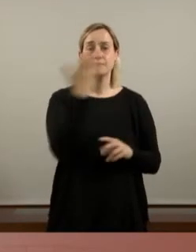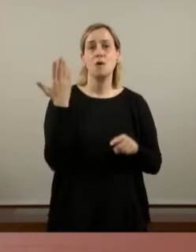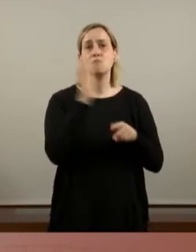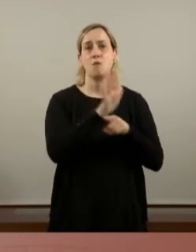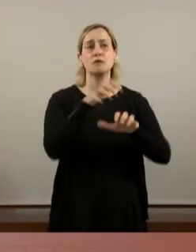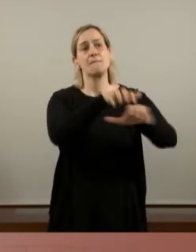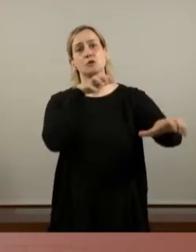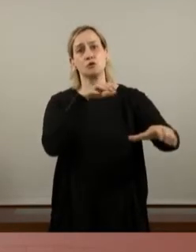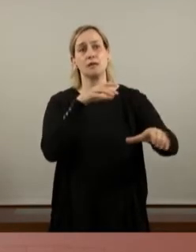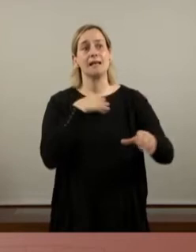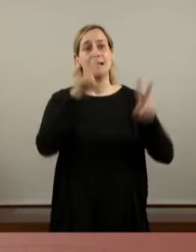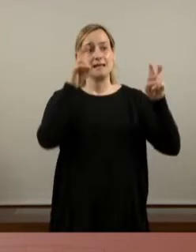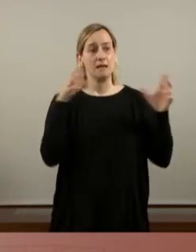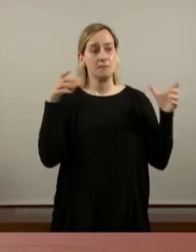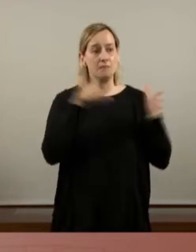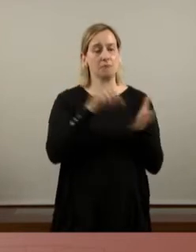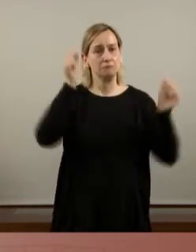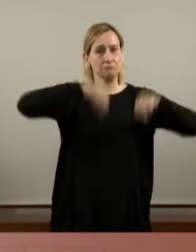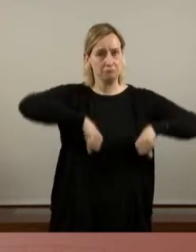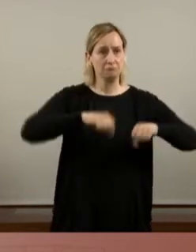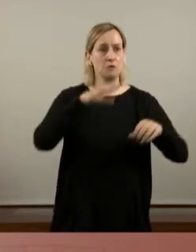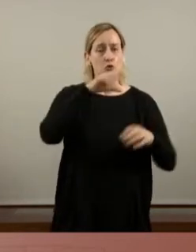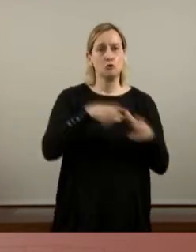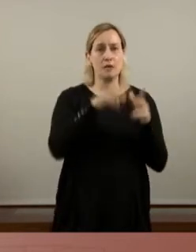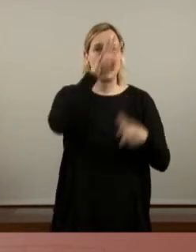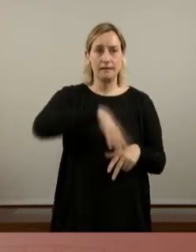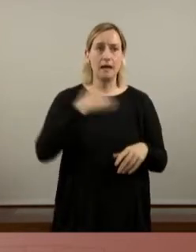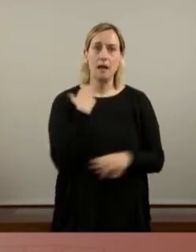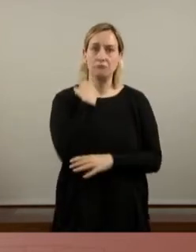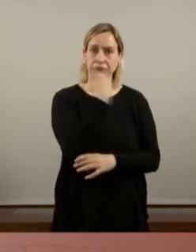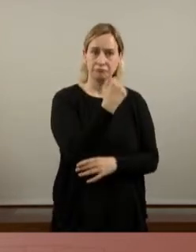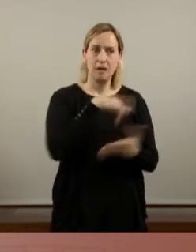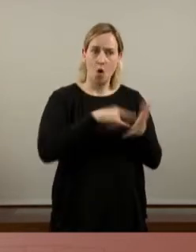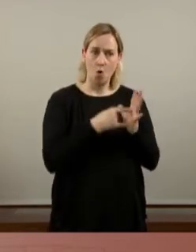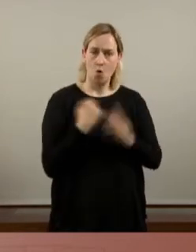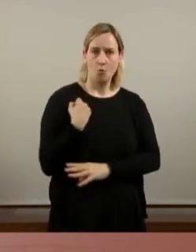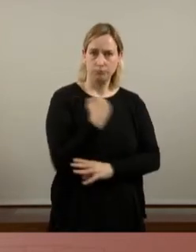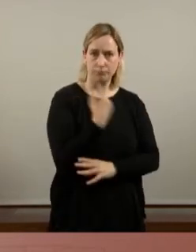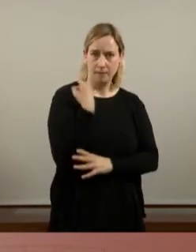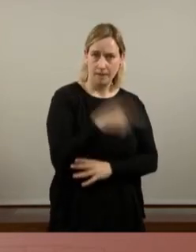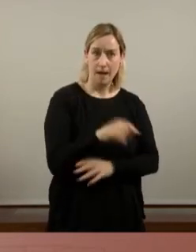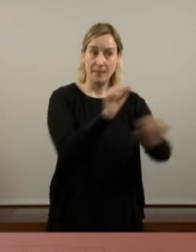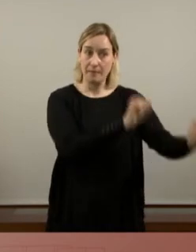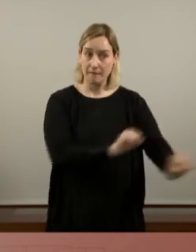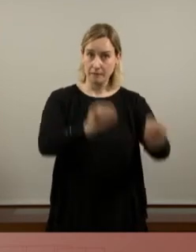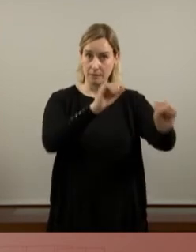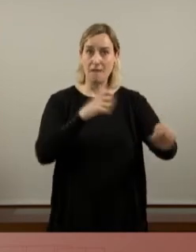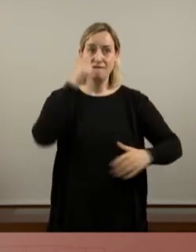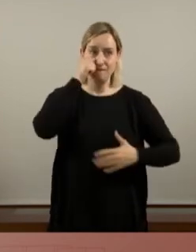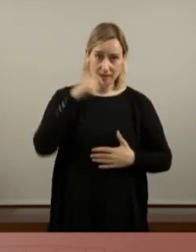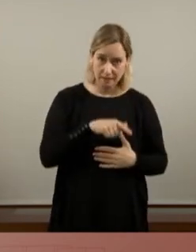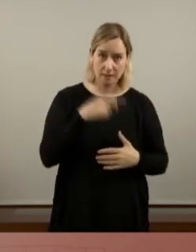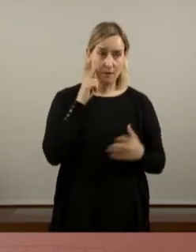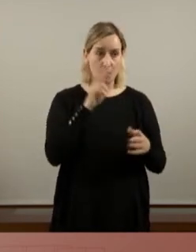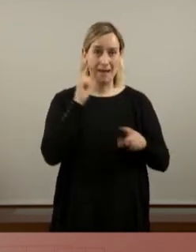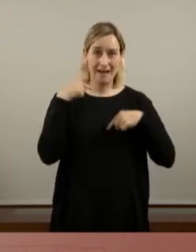majoritàries al si de la societat catalana, que ja tenen un suport organitzat al darrere, que són defensables físicament, com